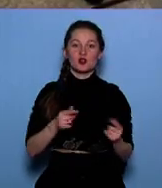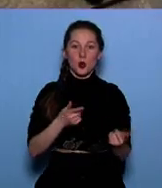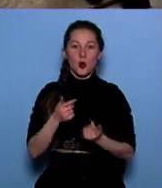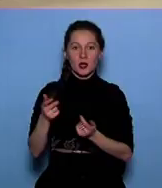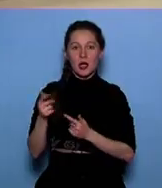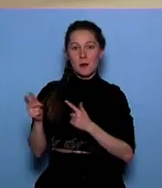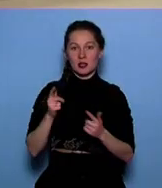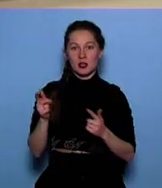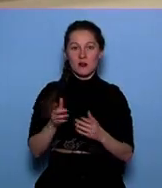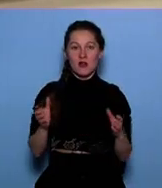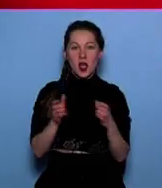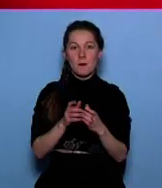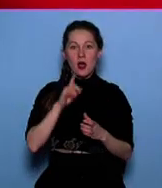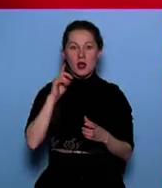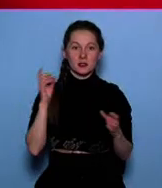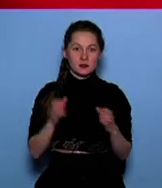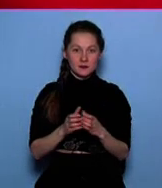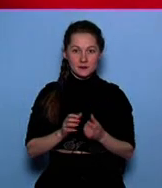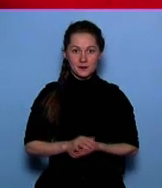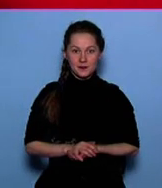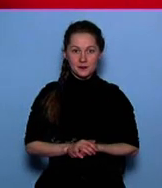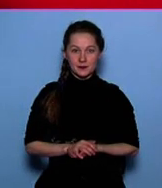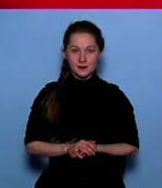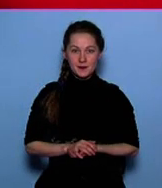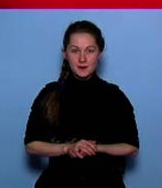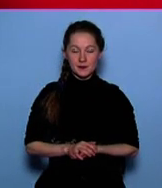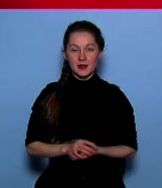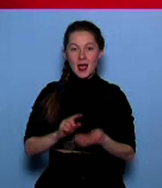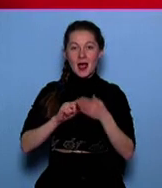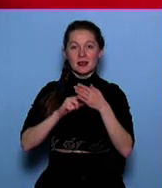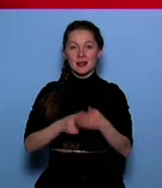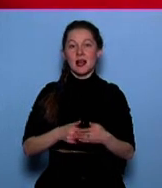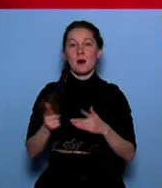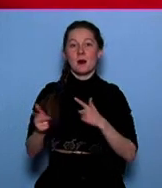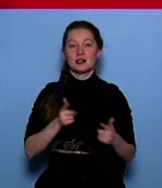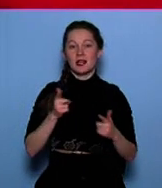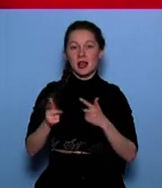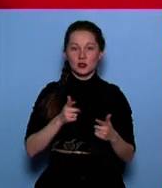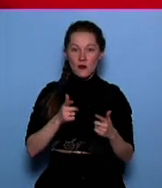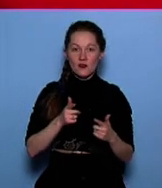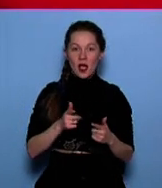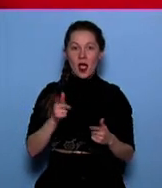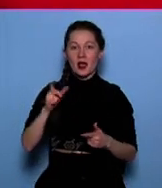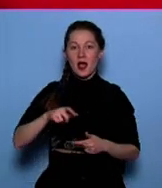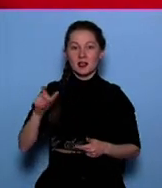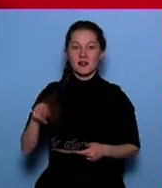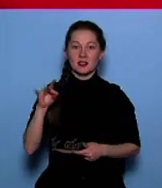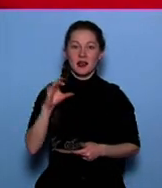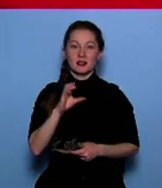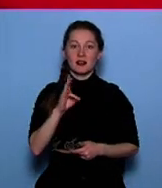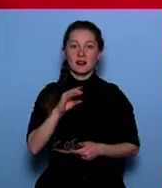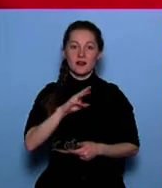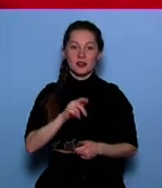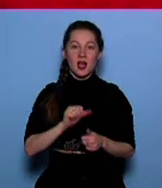команд «Квордскилз». Целенаправленной подготовкой кадров занимается и «Транснефть». Особое внимание к семейным